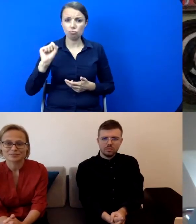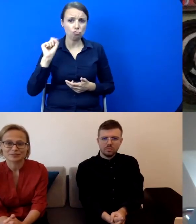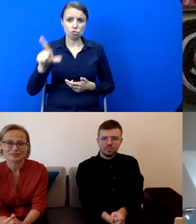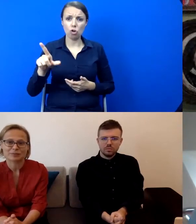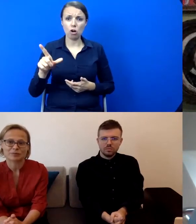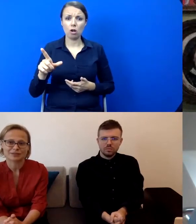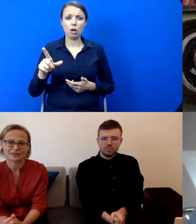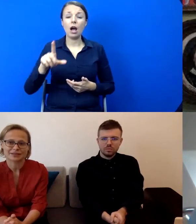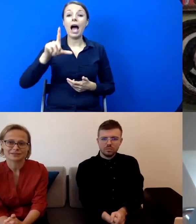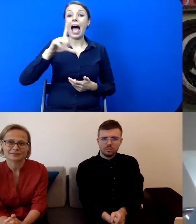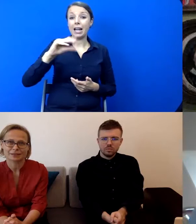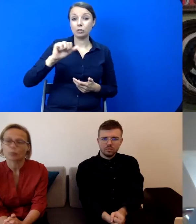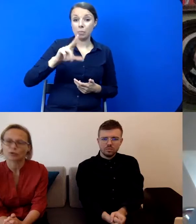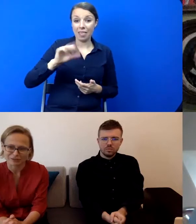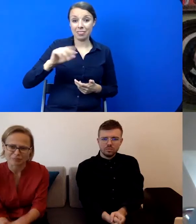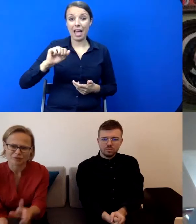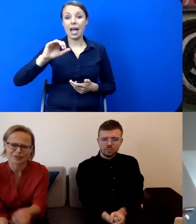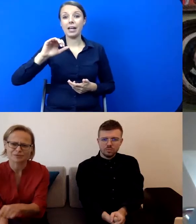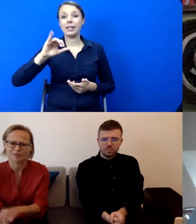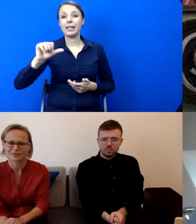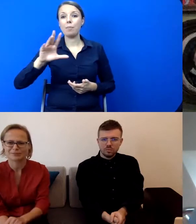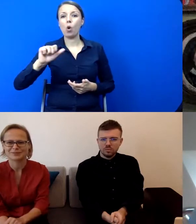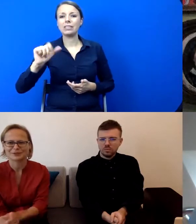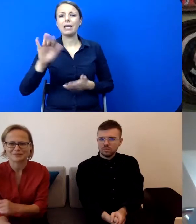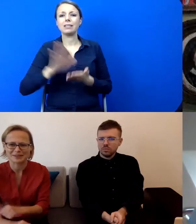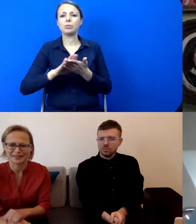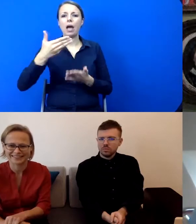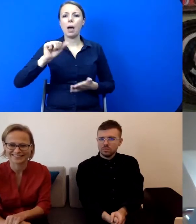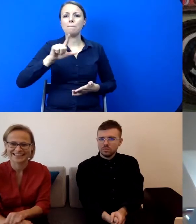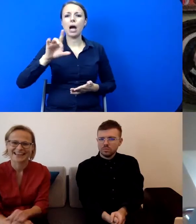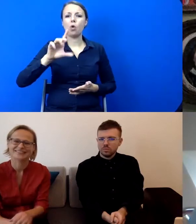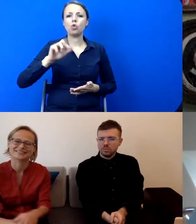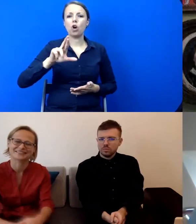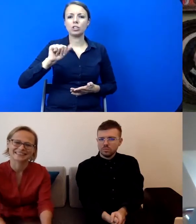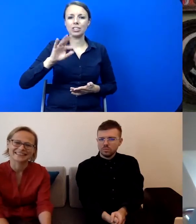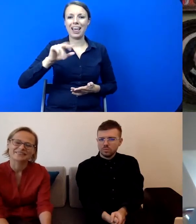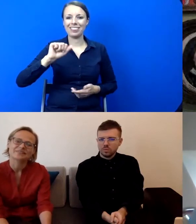Elżbiety Jabłońskiej, nie, Małgorzaty Jabłońskiej, przepraszam, ciągle mylę artystki.